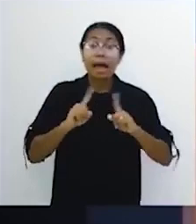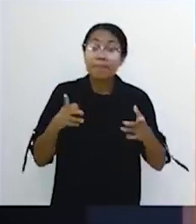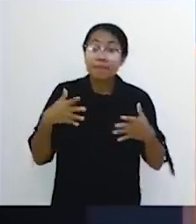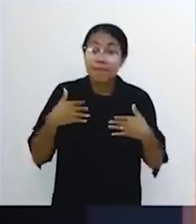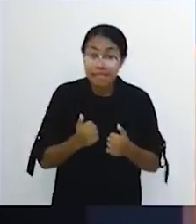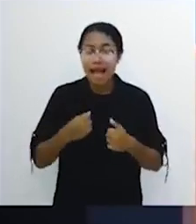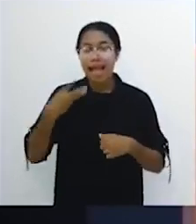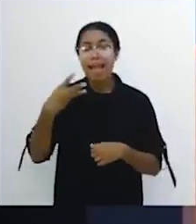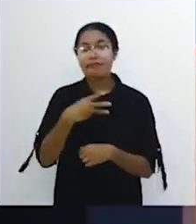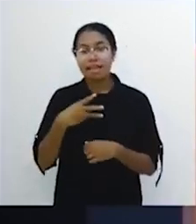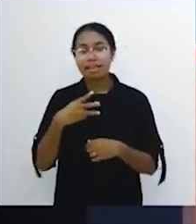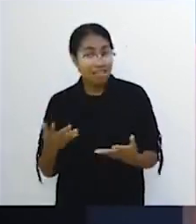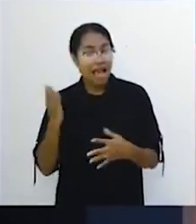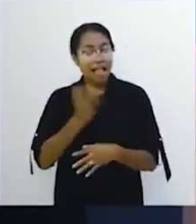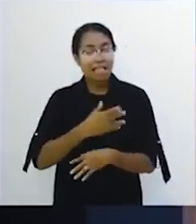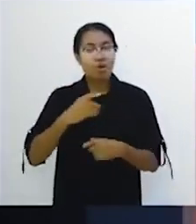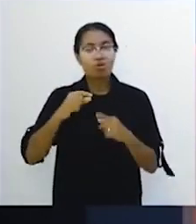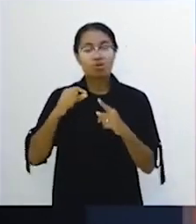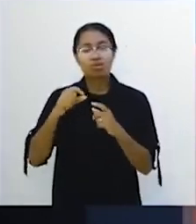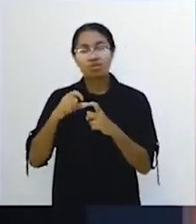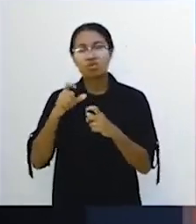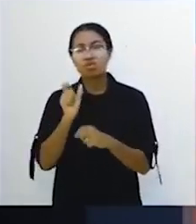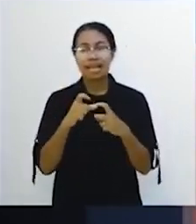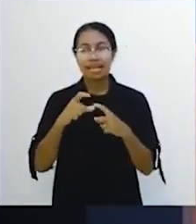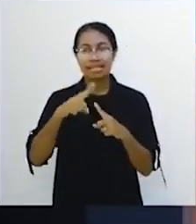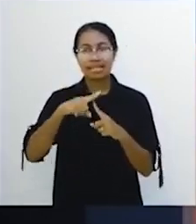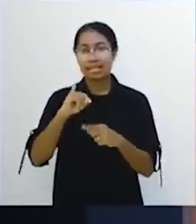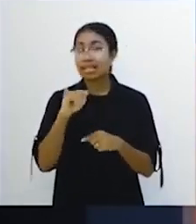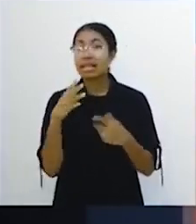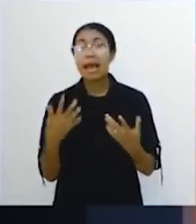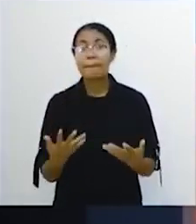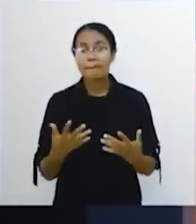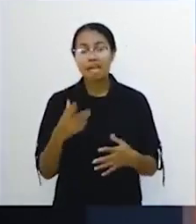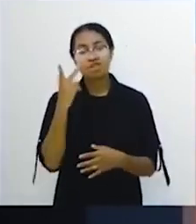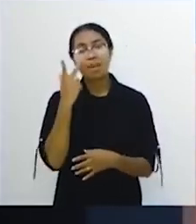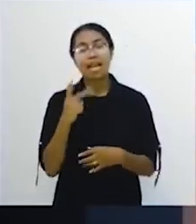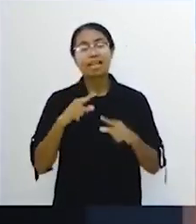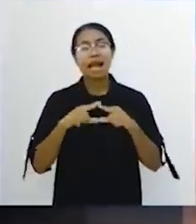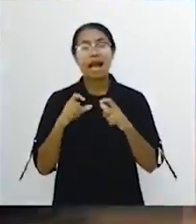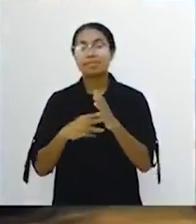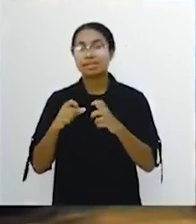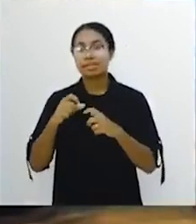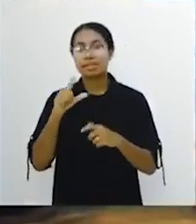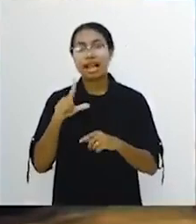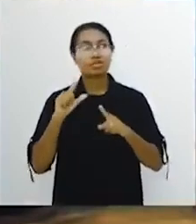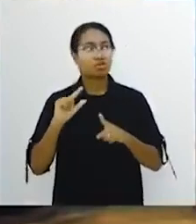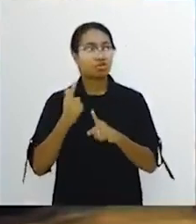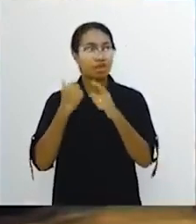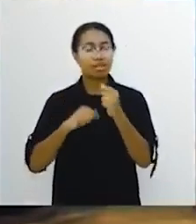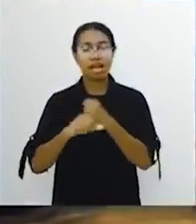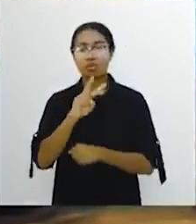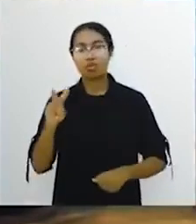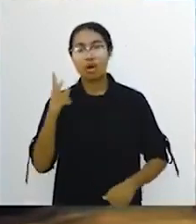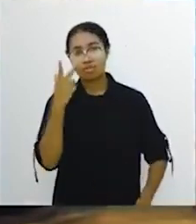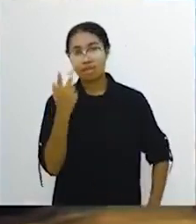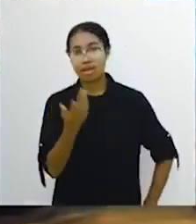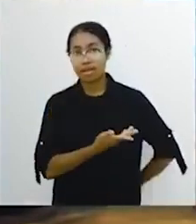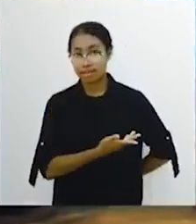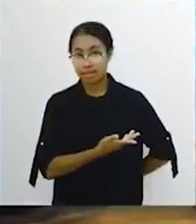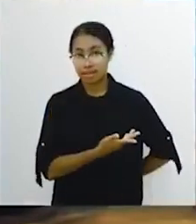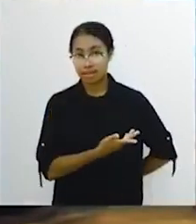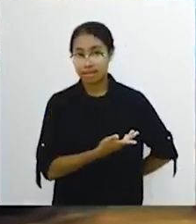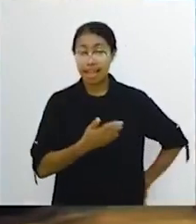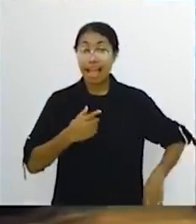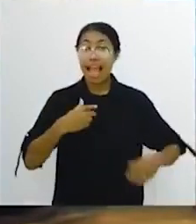efek psikologis. Sugesti. Kenapa bisa begitu? Coba lihat Amsal 17 ayat 22. Hati yang gembira adalah